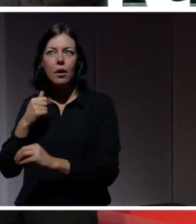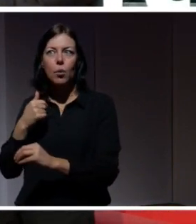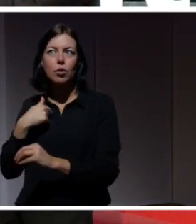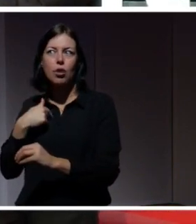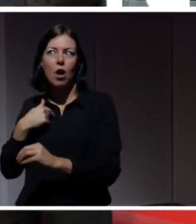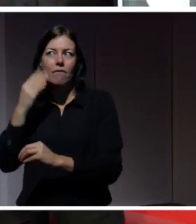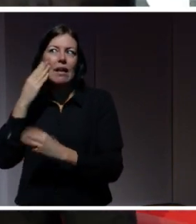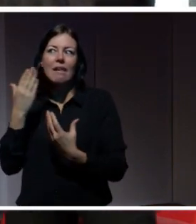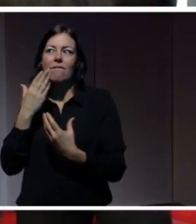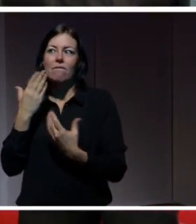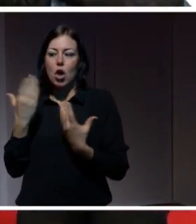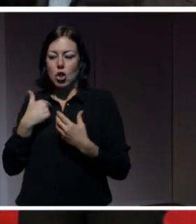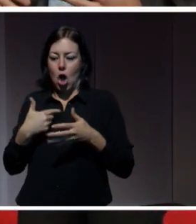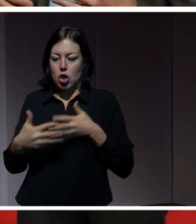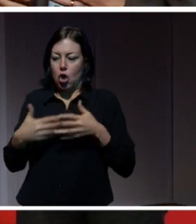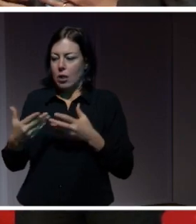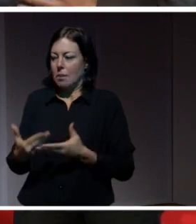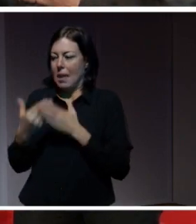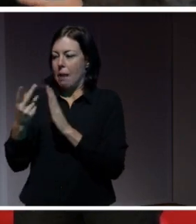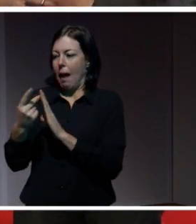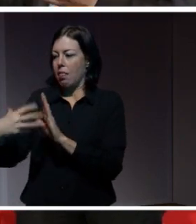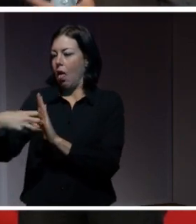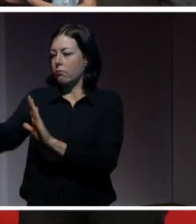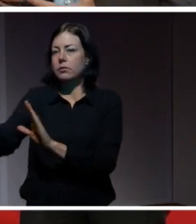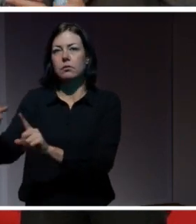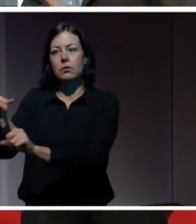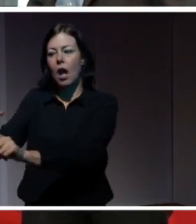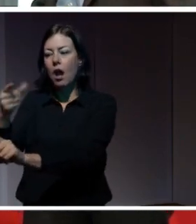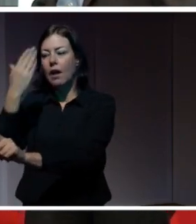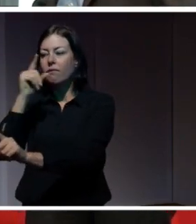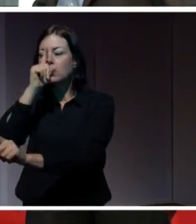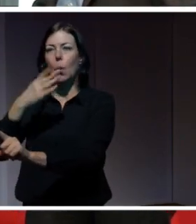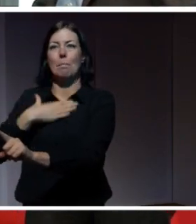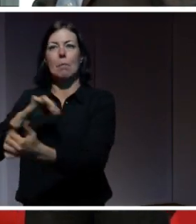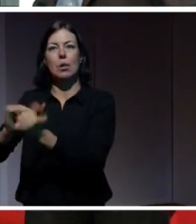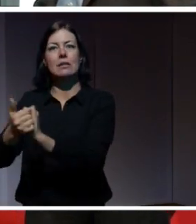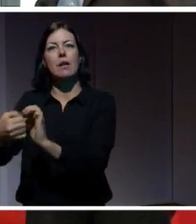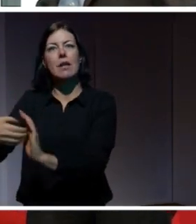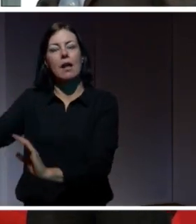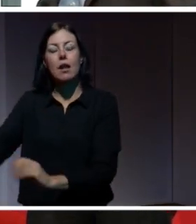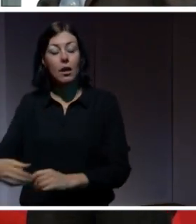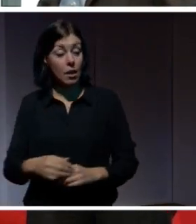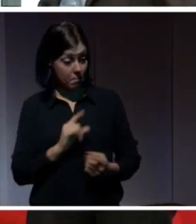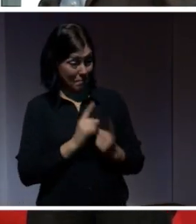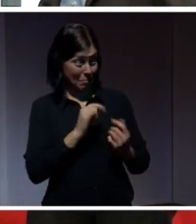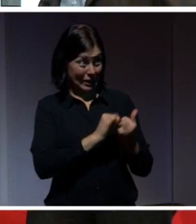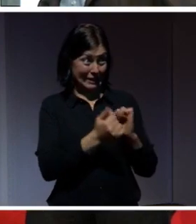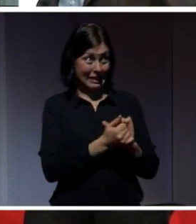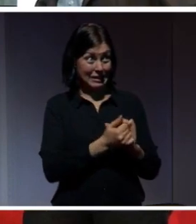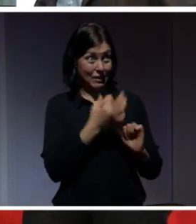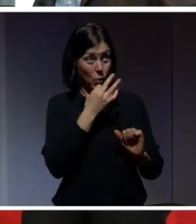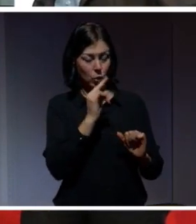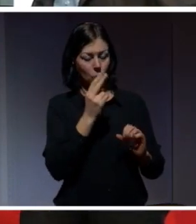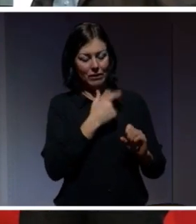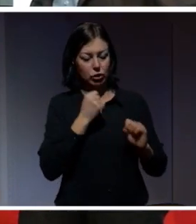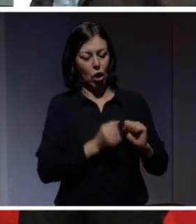handlingar är det som hjälper en annan att förstå min politiska värdering? Men då blir det här ju också en politisk fråga, inte för att vi nu pratar om politik just